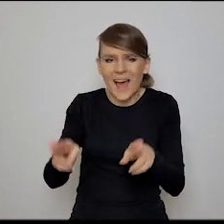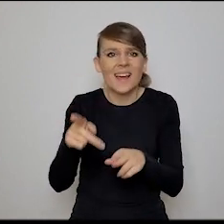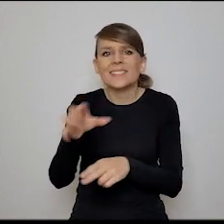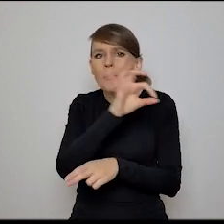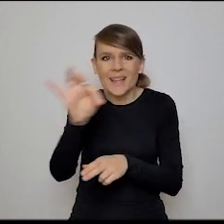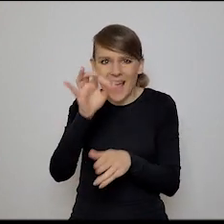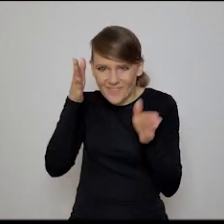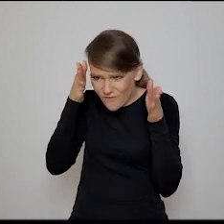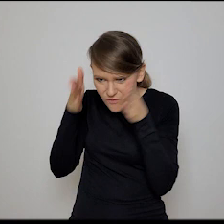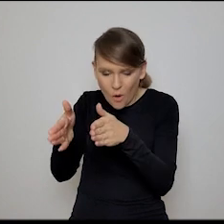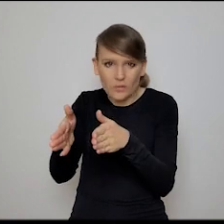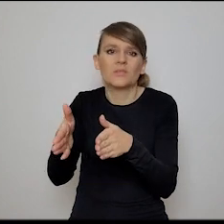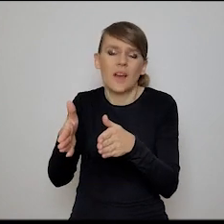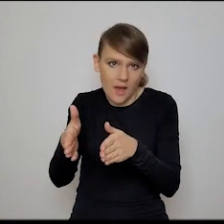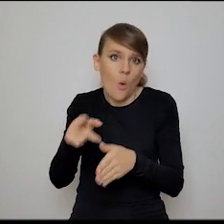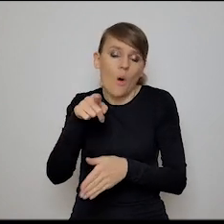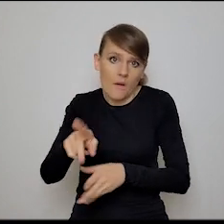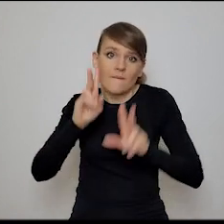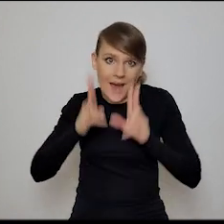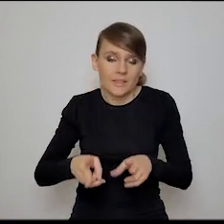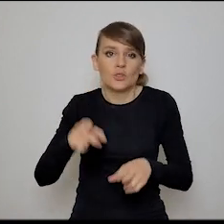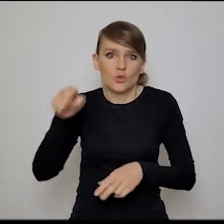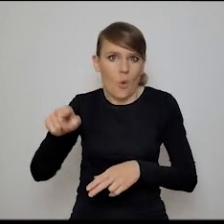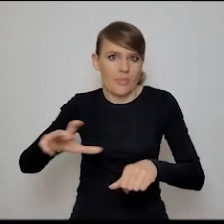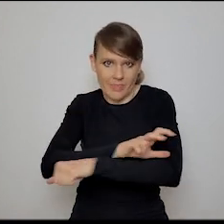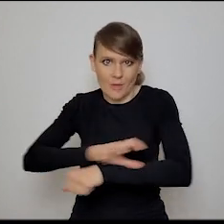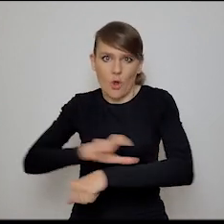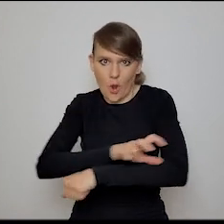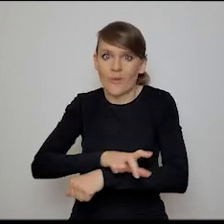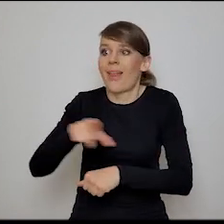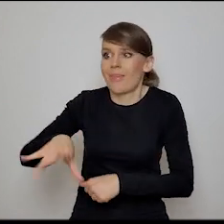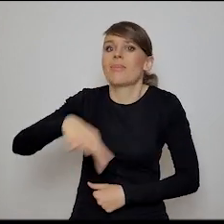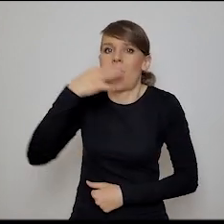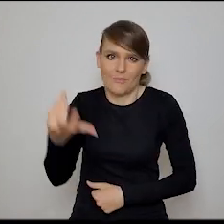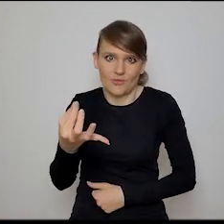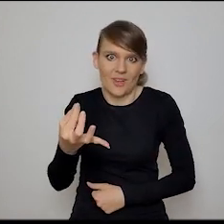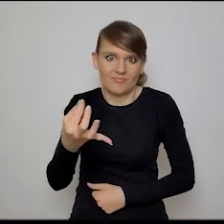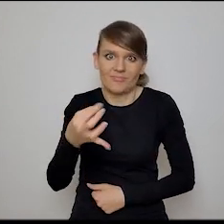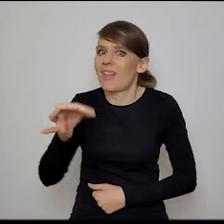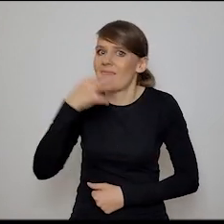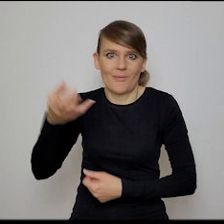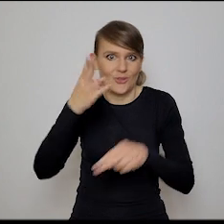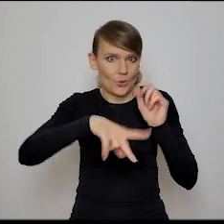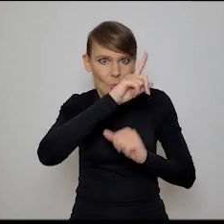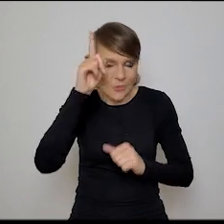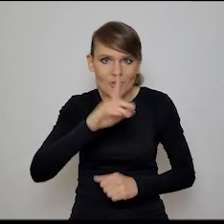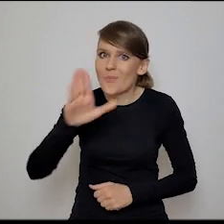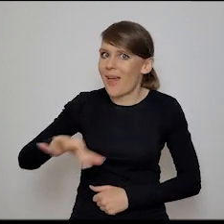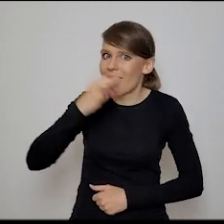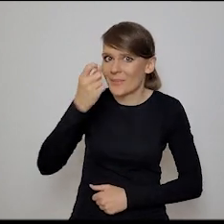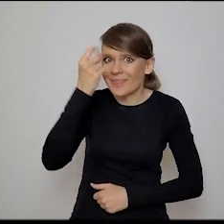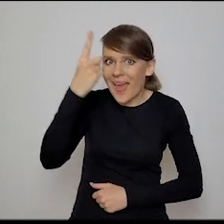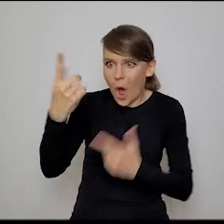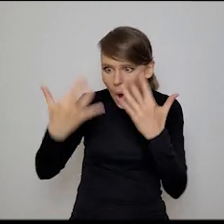specjalizowane i tak dalej. I rzeczywiście w tym sensie te technologie są lepsze niż ludzie, mają lepszą inteligencję